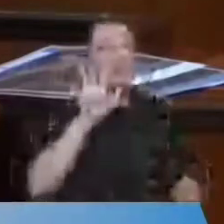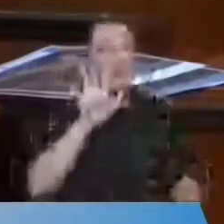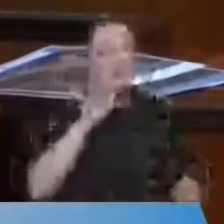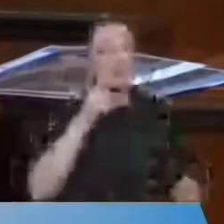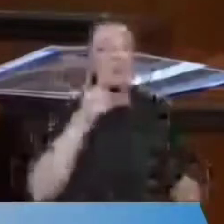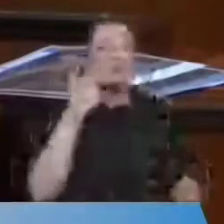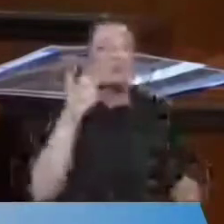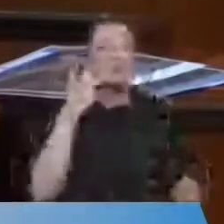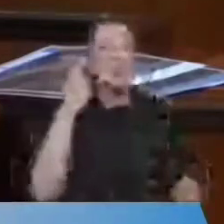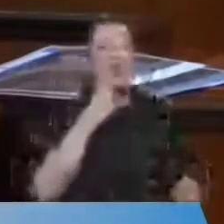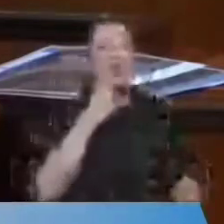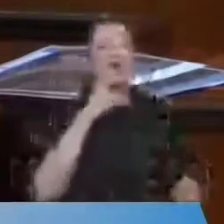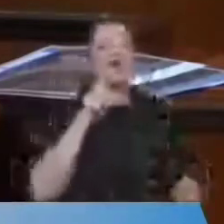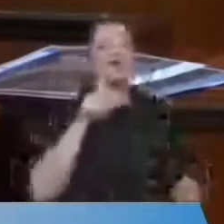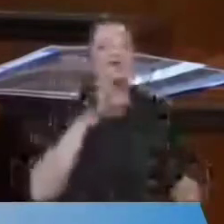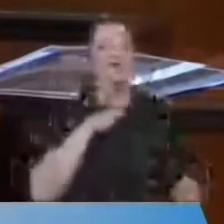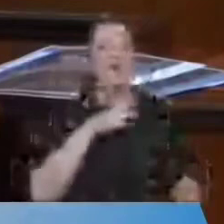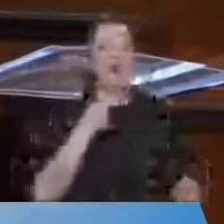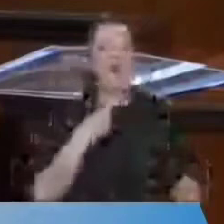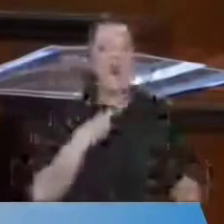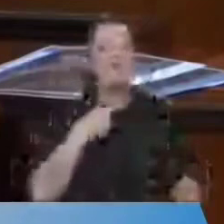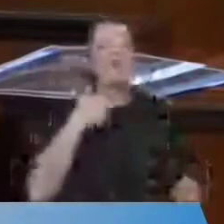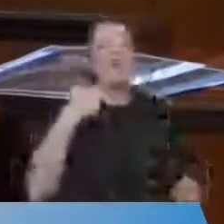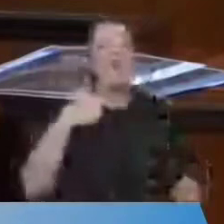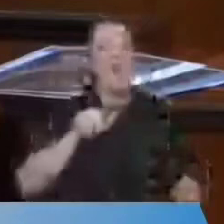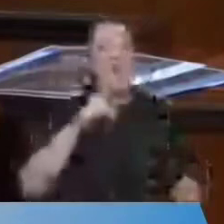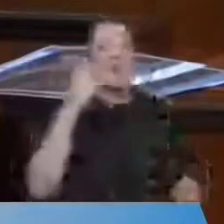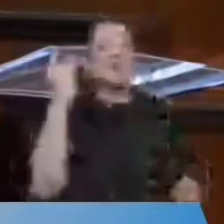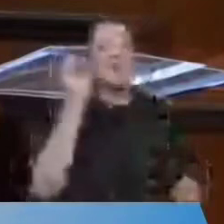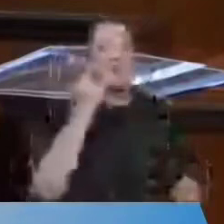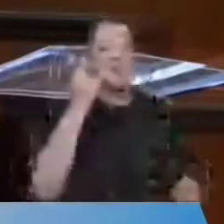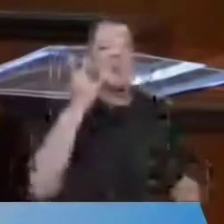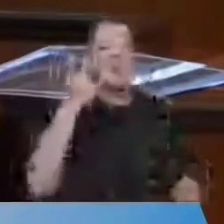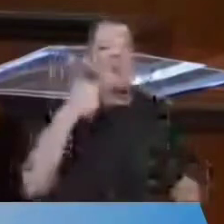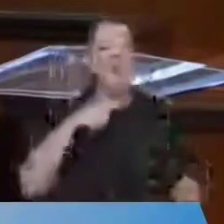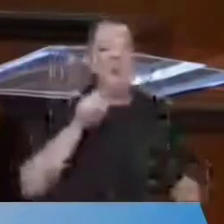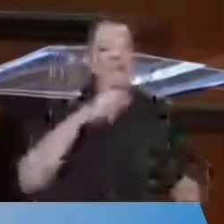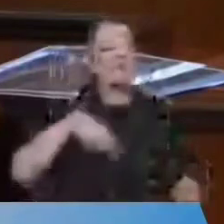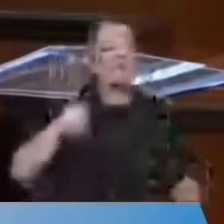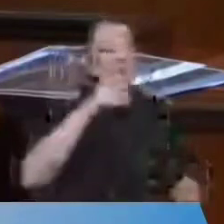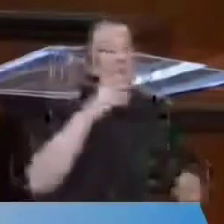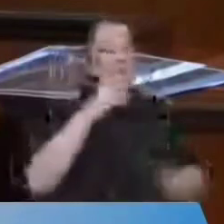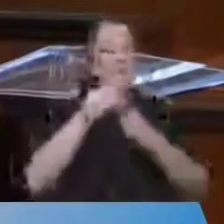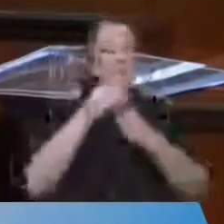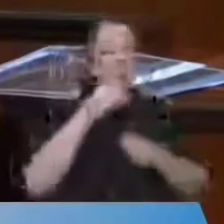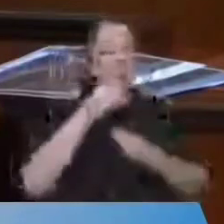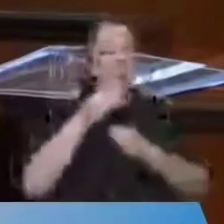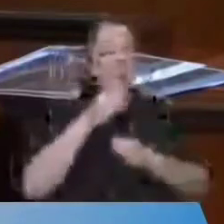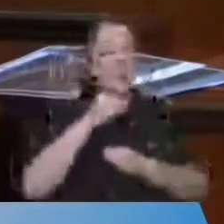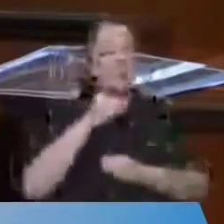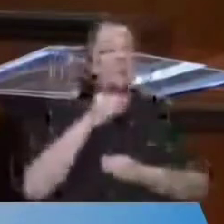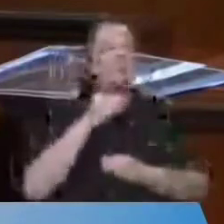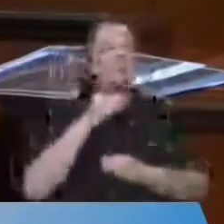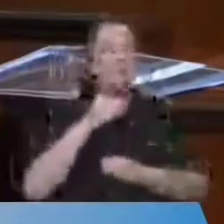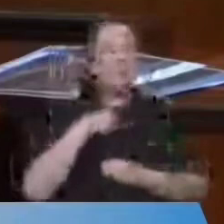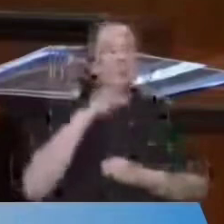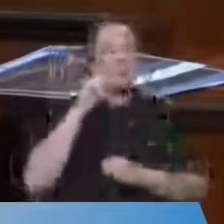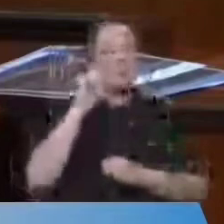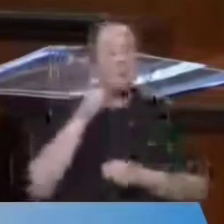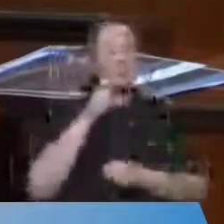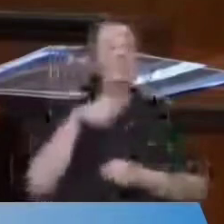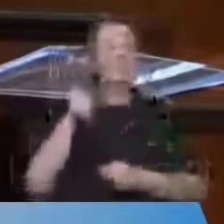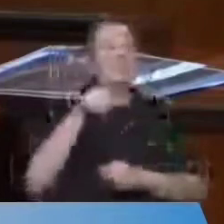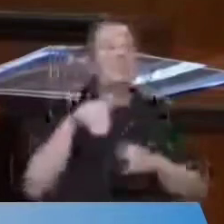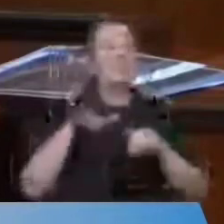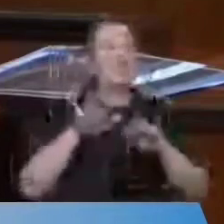ihtiyacı var. Benim köy gezilerinden, köylülerle yaptığım sohbetlerden aldığım izlerim, sizleri değil